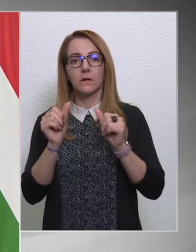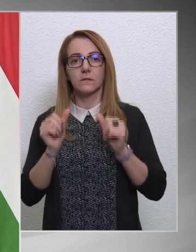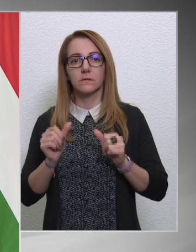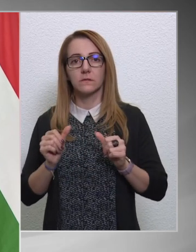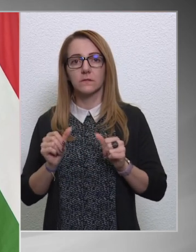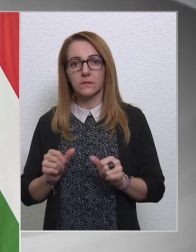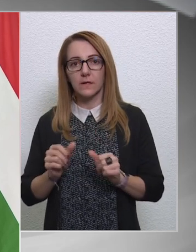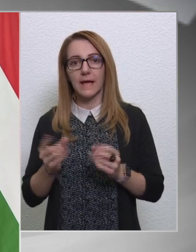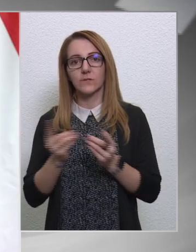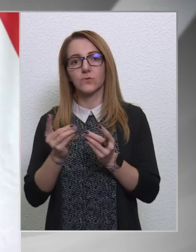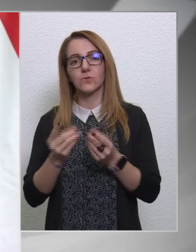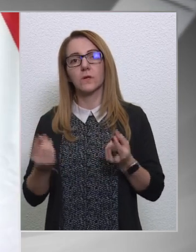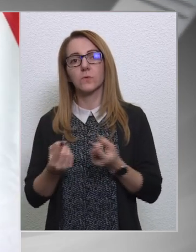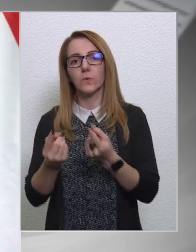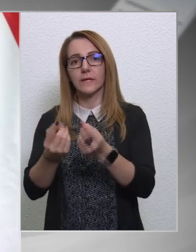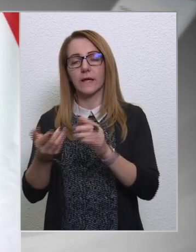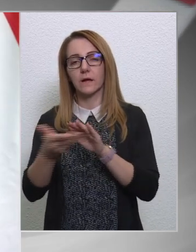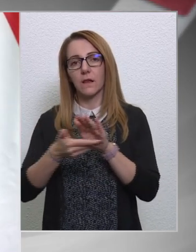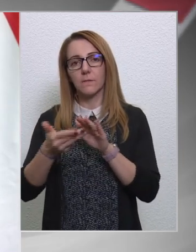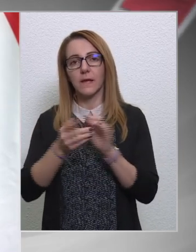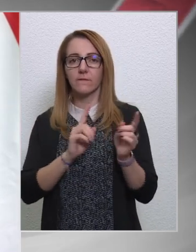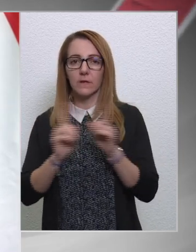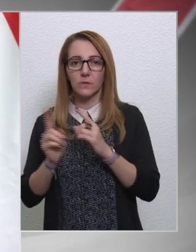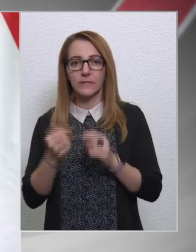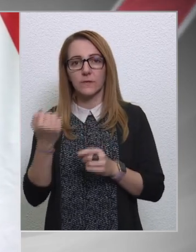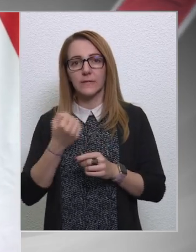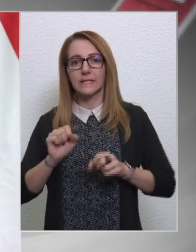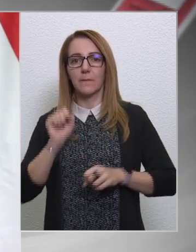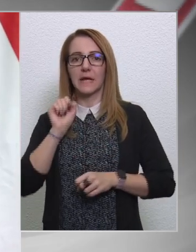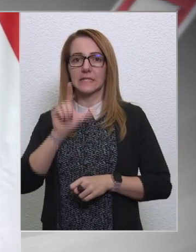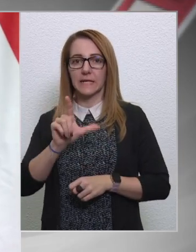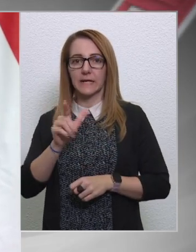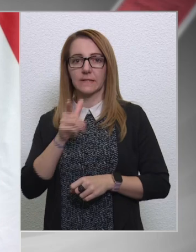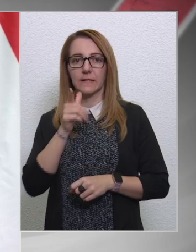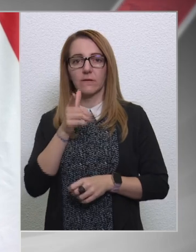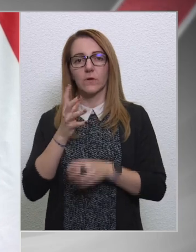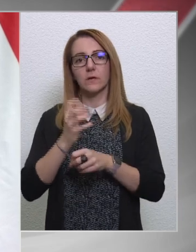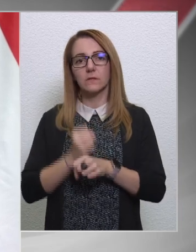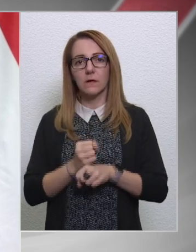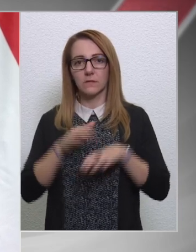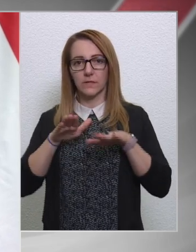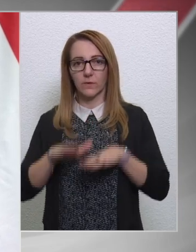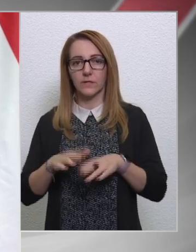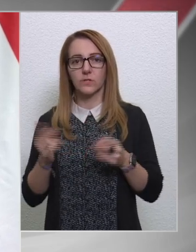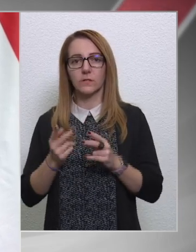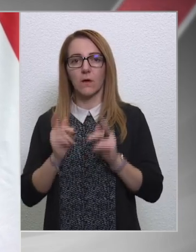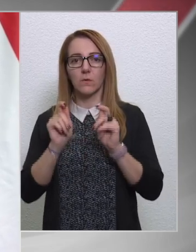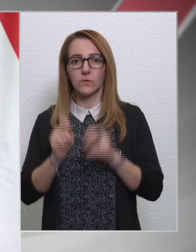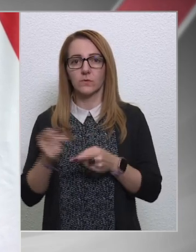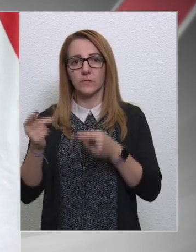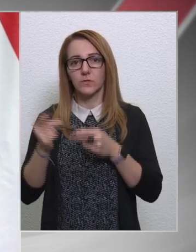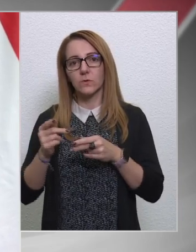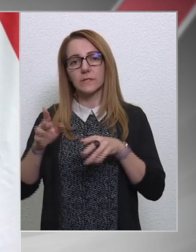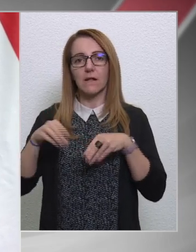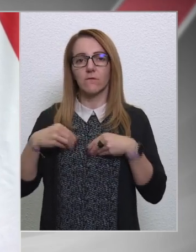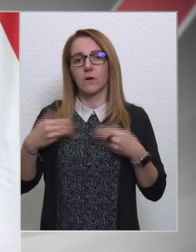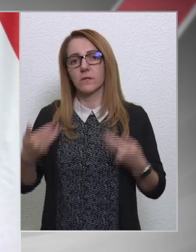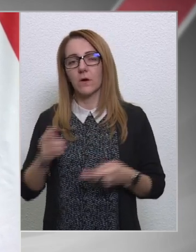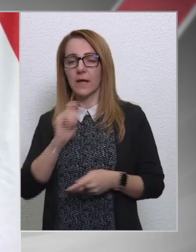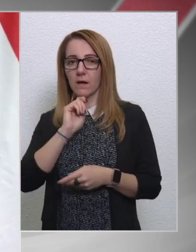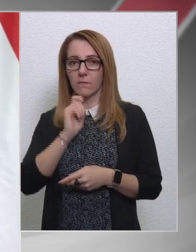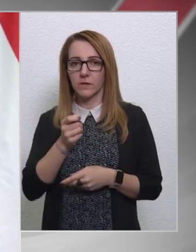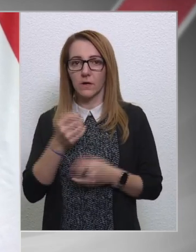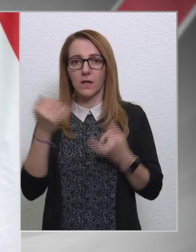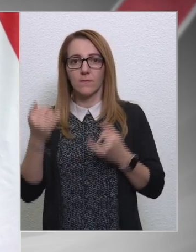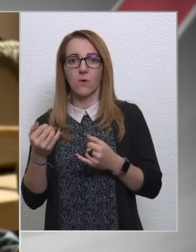sajtóhírek alapján legvalószínűbb, hogy december 12-én fogja tartani ezt az ülését, ahol dönt arról, hogy elfogadja a magyar...